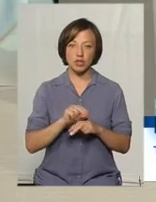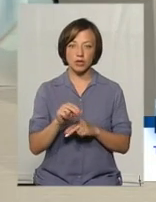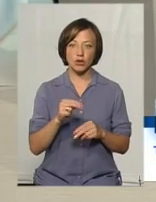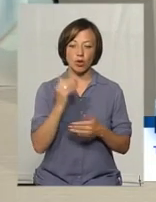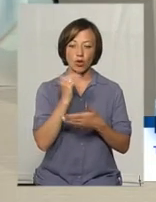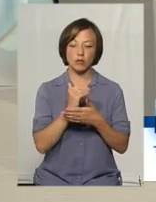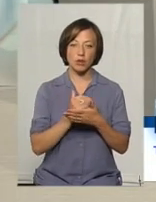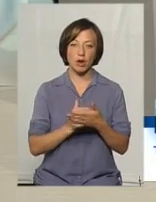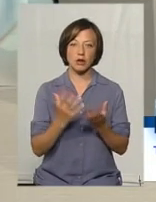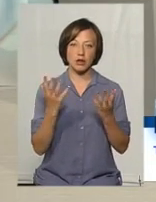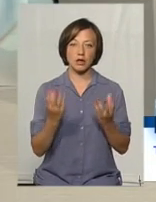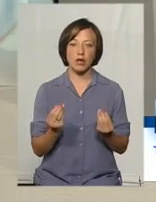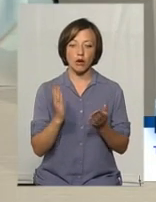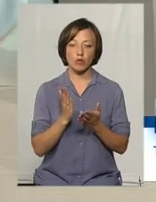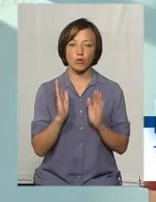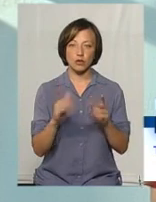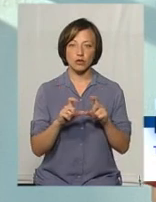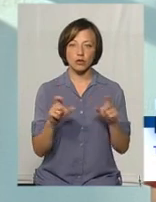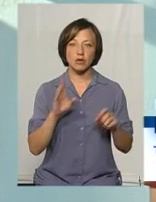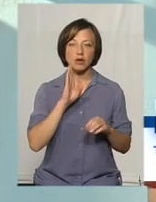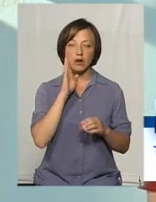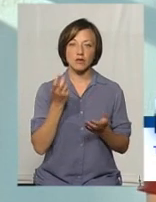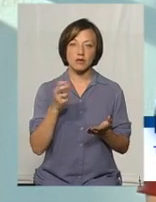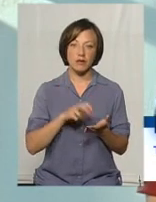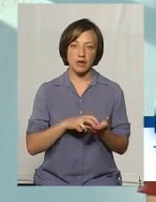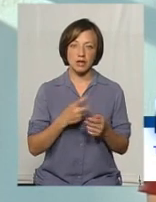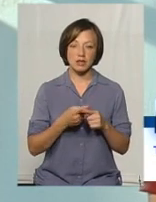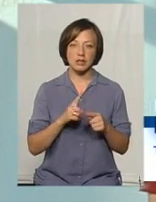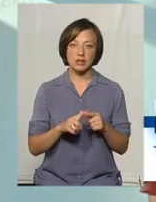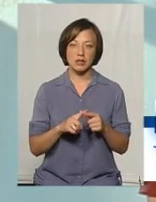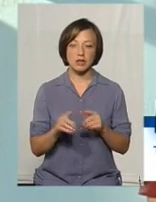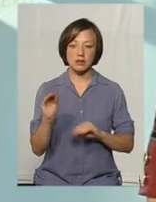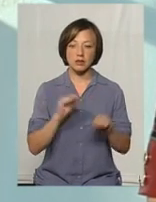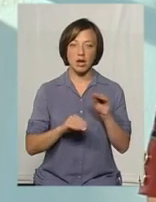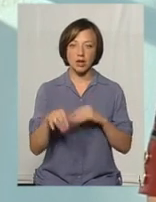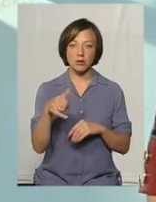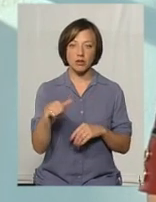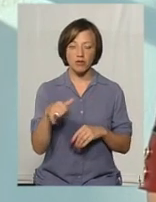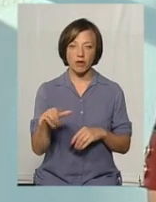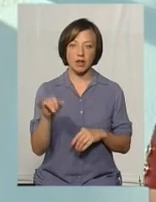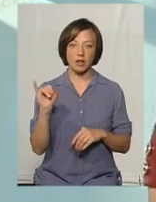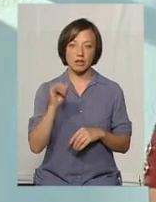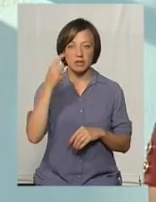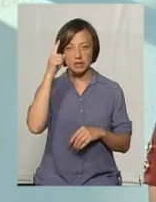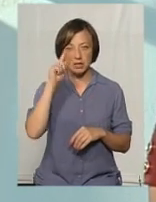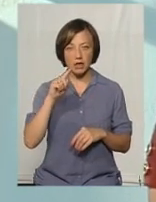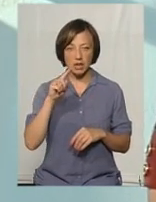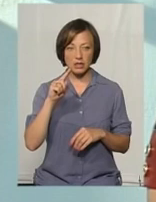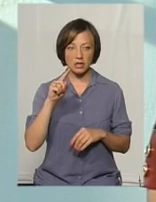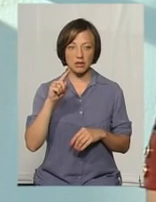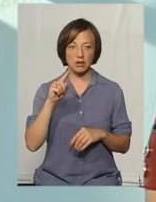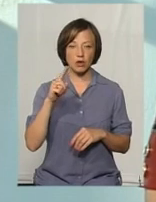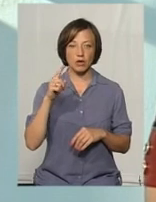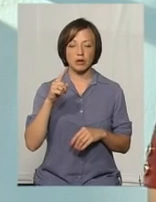розпорядку дня, який буде в школі. Це і рано вставати, і збирати портфелик, і знати і вміти